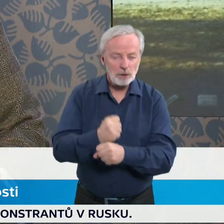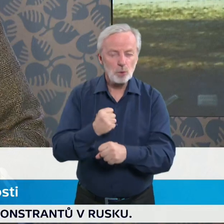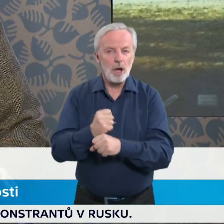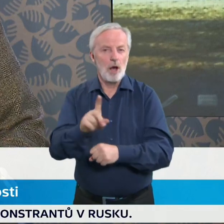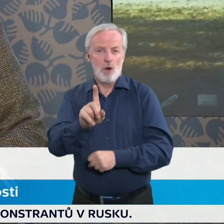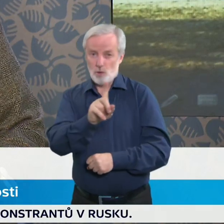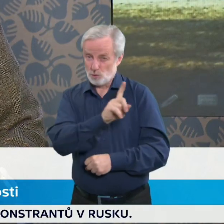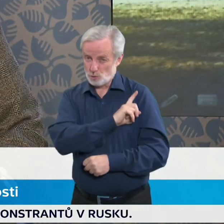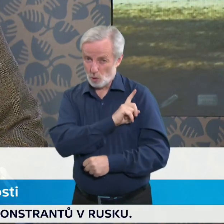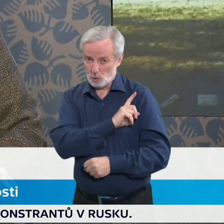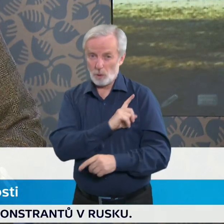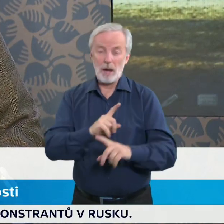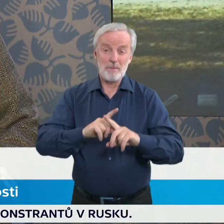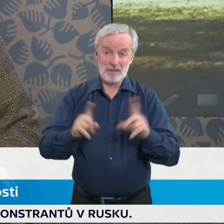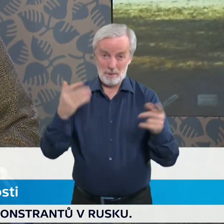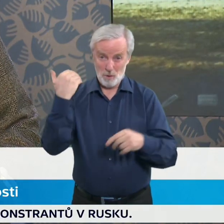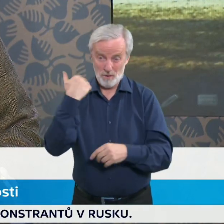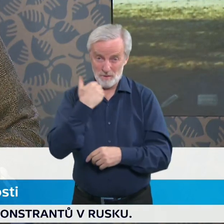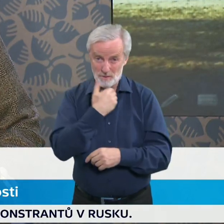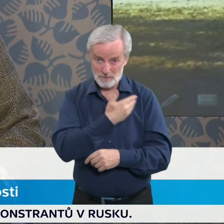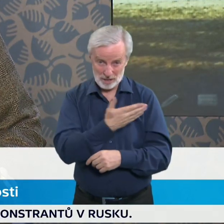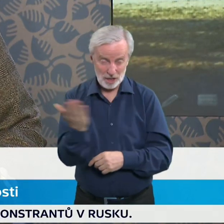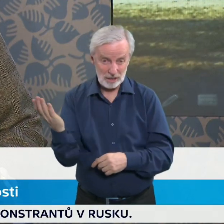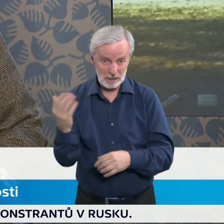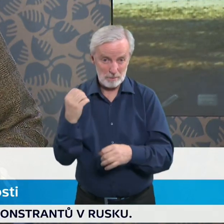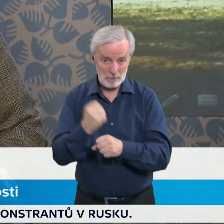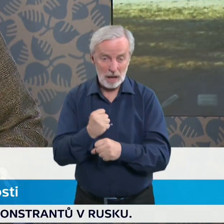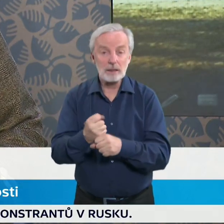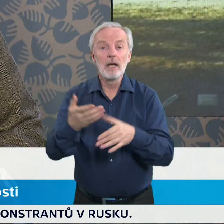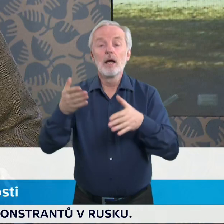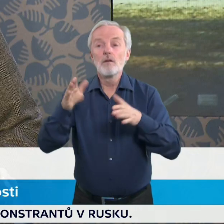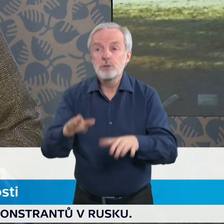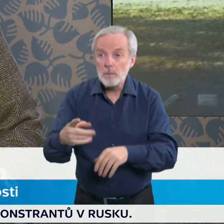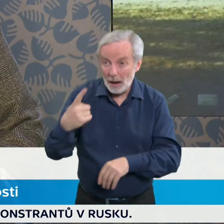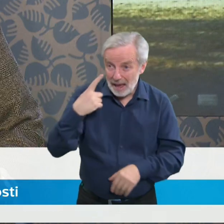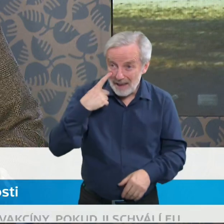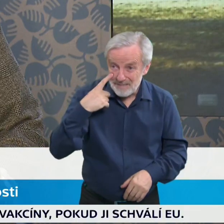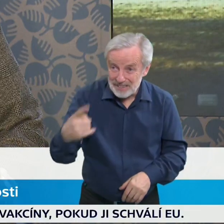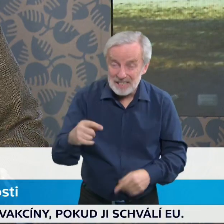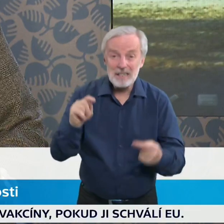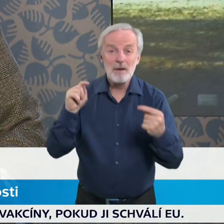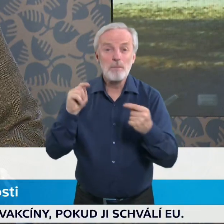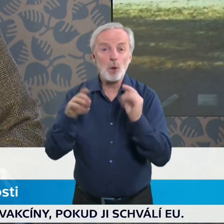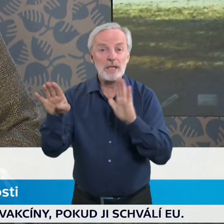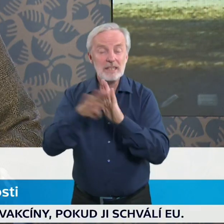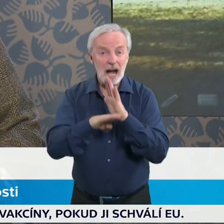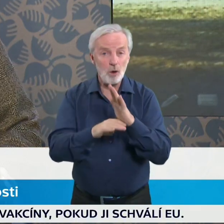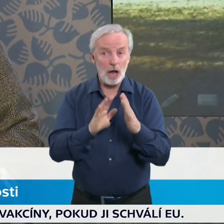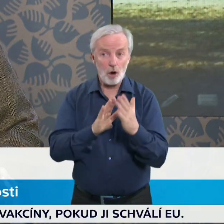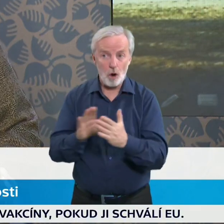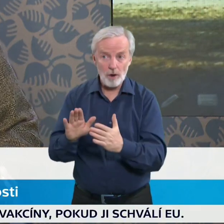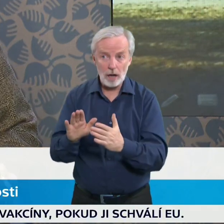veřejném sektoru pro případ, že oznámí protiprávní jednání, o kterém se dozvěděli v